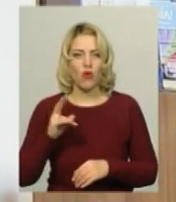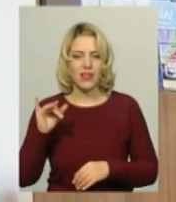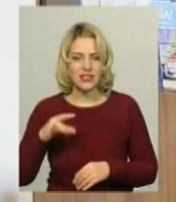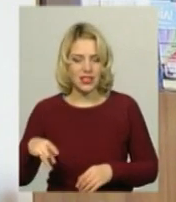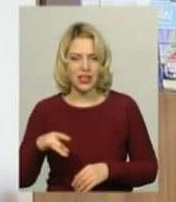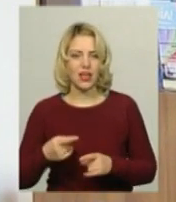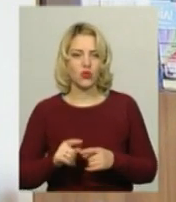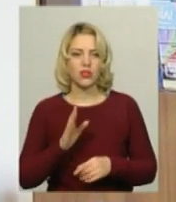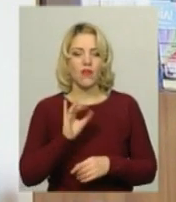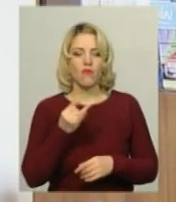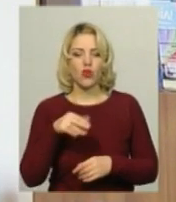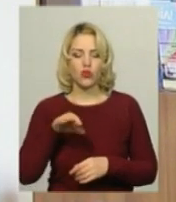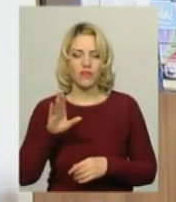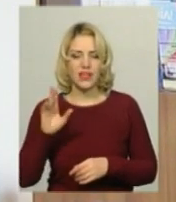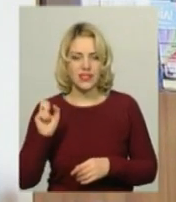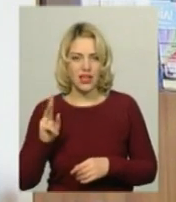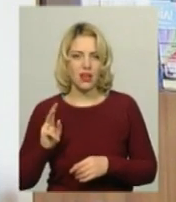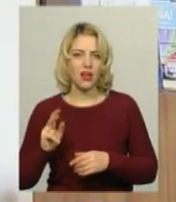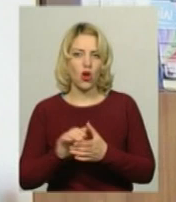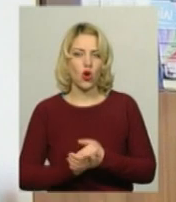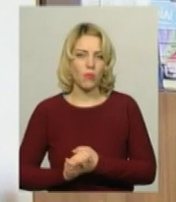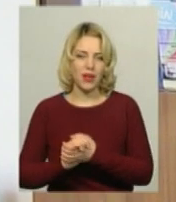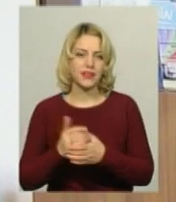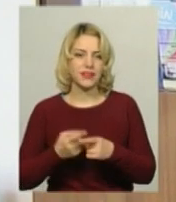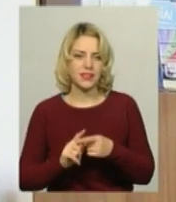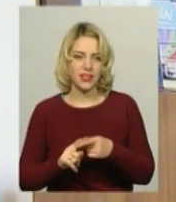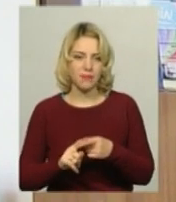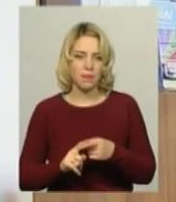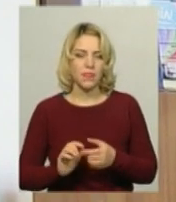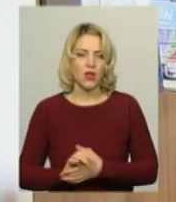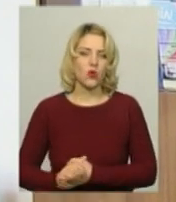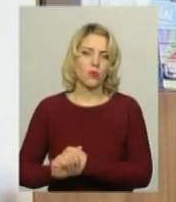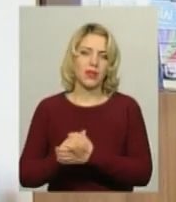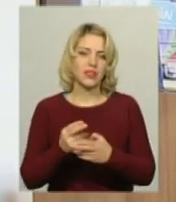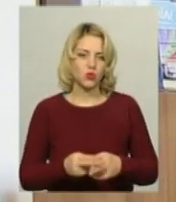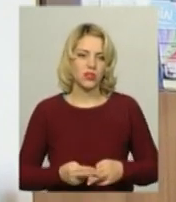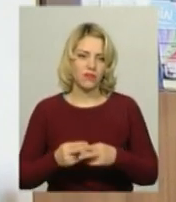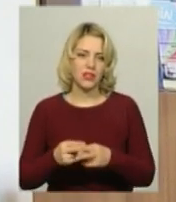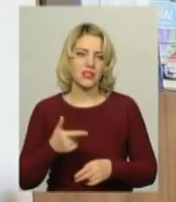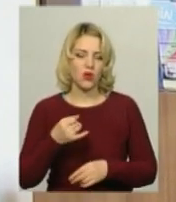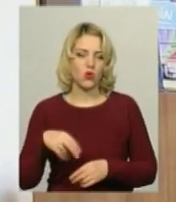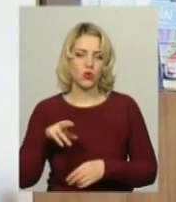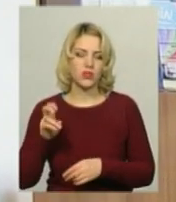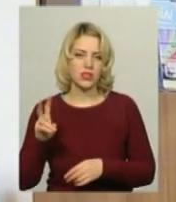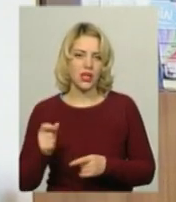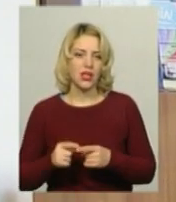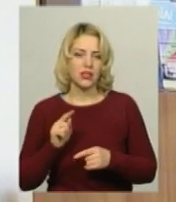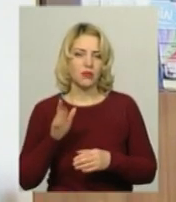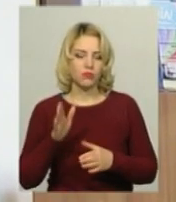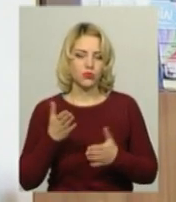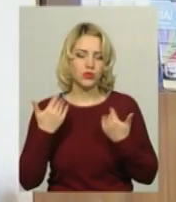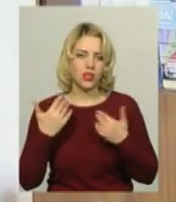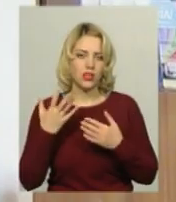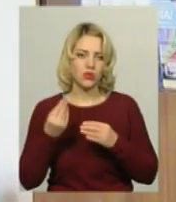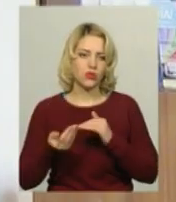це Войтовецька громада, це громада Дунаєвецька, Гордоцька. Тобто там будуть канікули